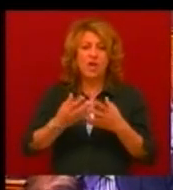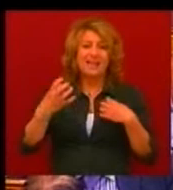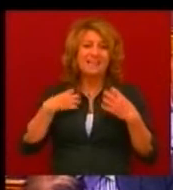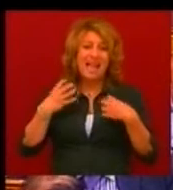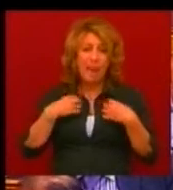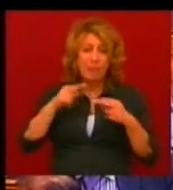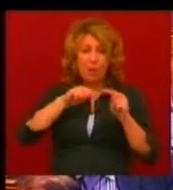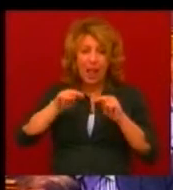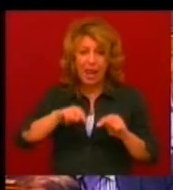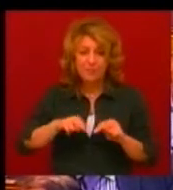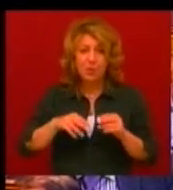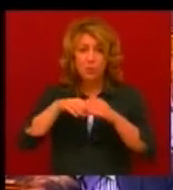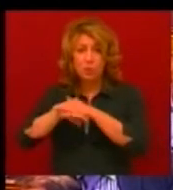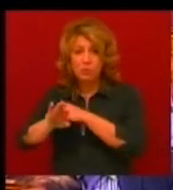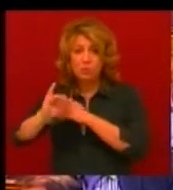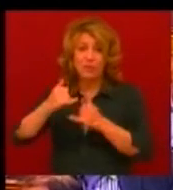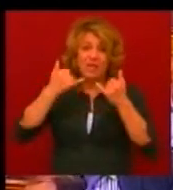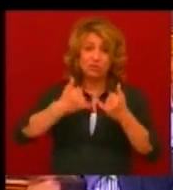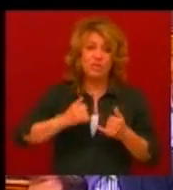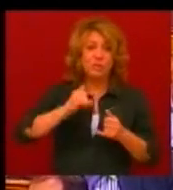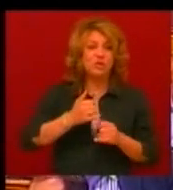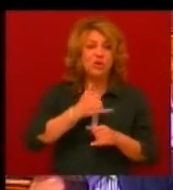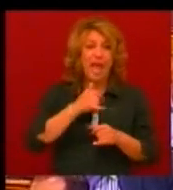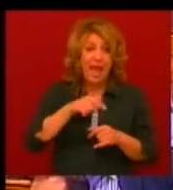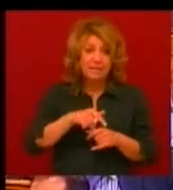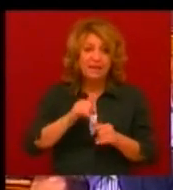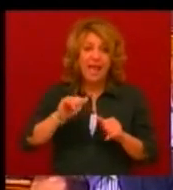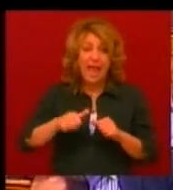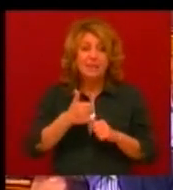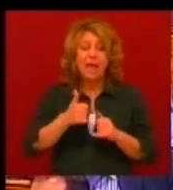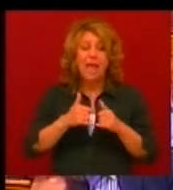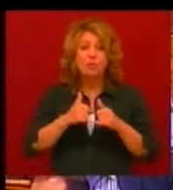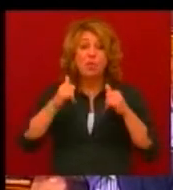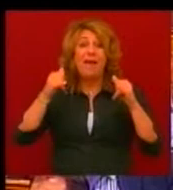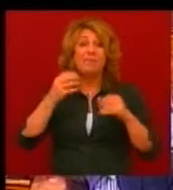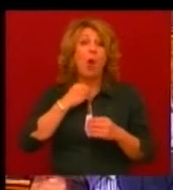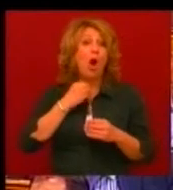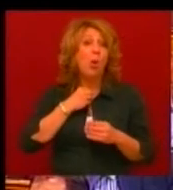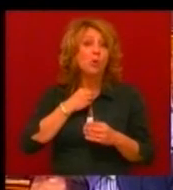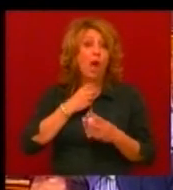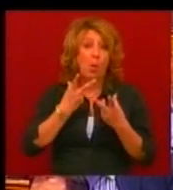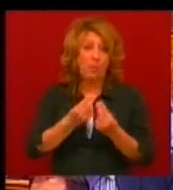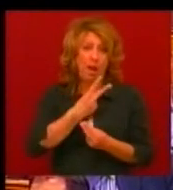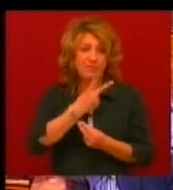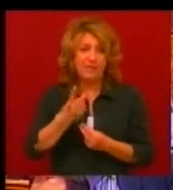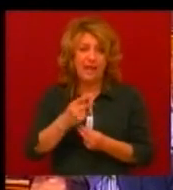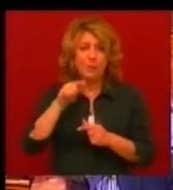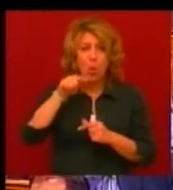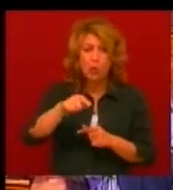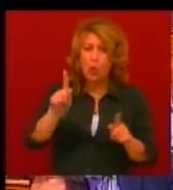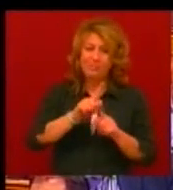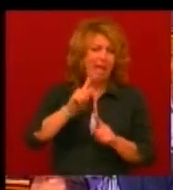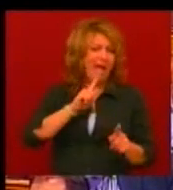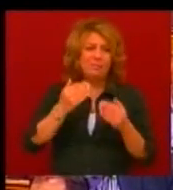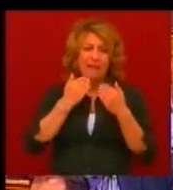elemzők külföldön és itthon mindezt egyre növekvő aggodalommal figyelik. Önök nem tárgyalnak,